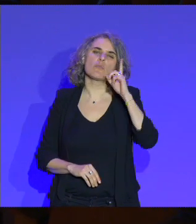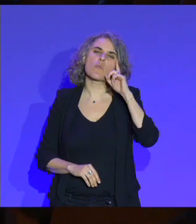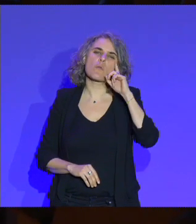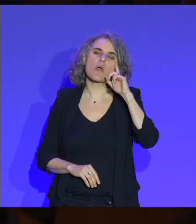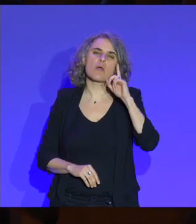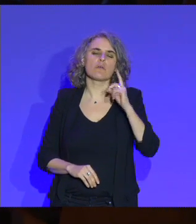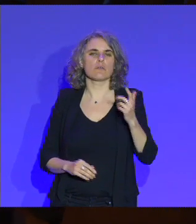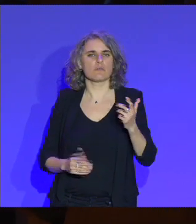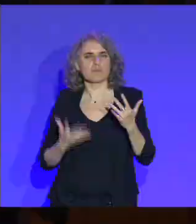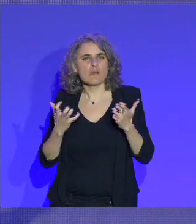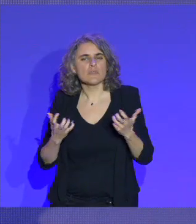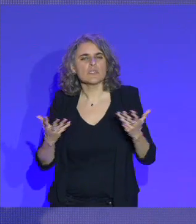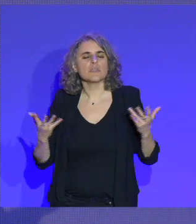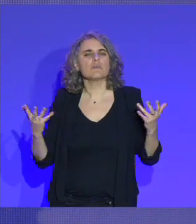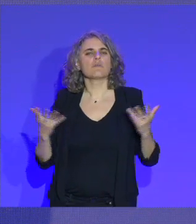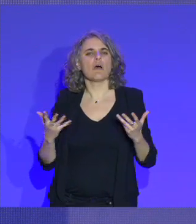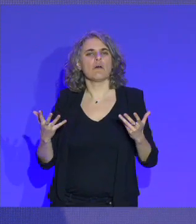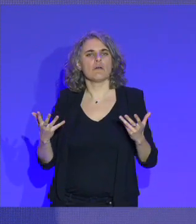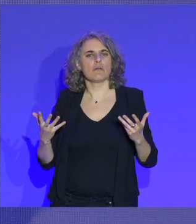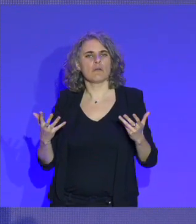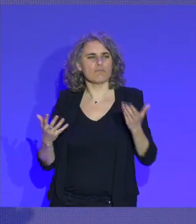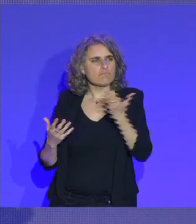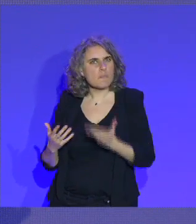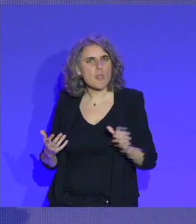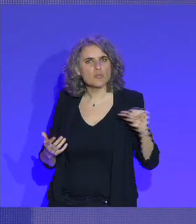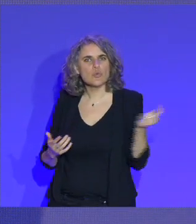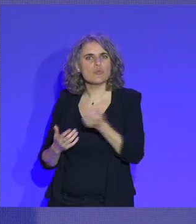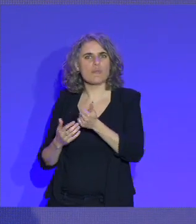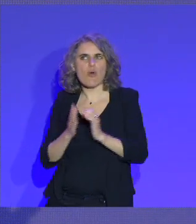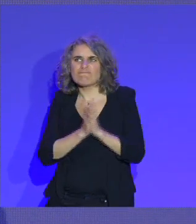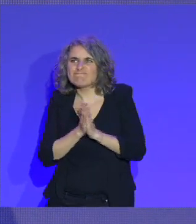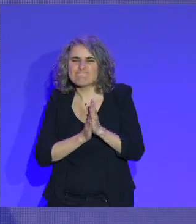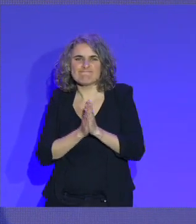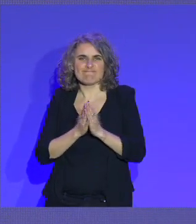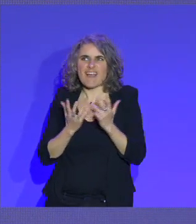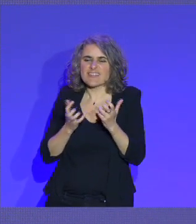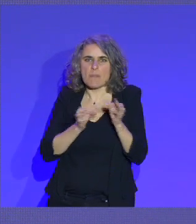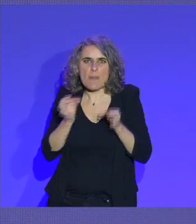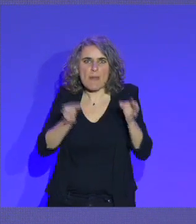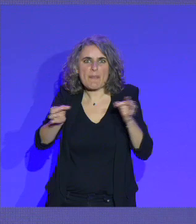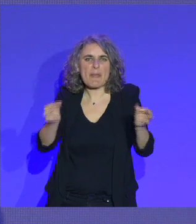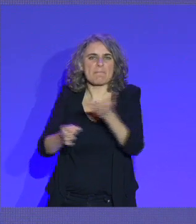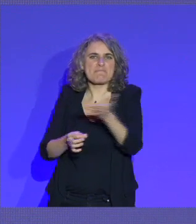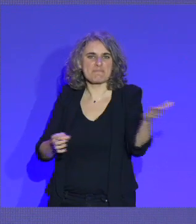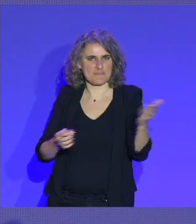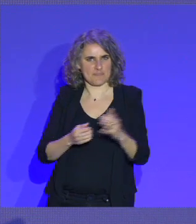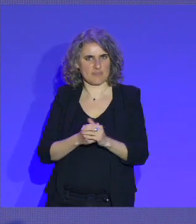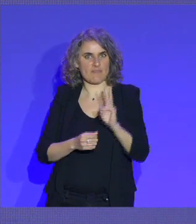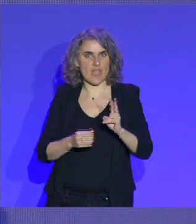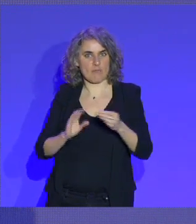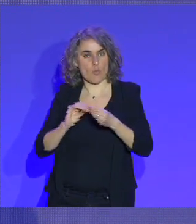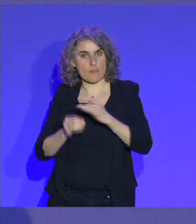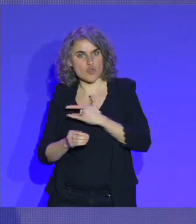qu'il y ait cette appropriation de l'enthousiasme, si on veut traiter d'urgence les questions